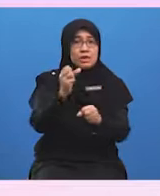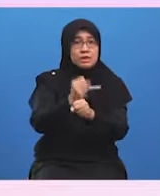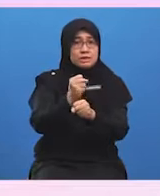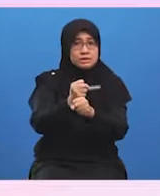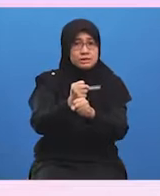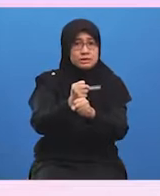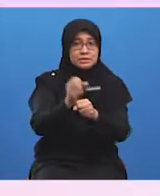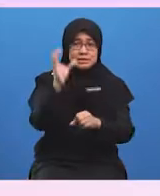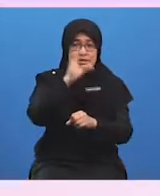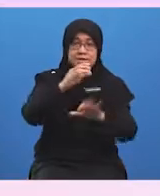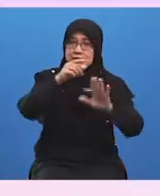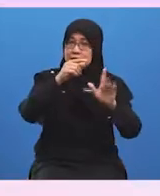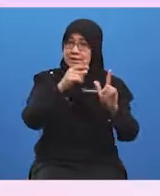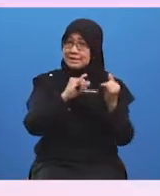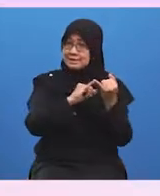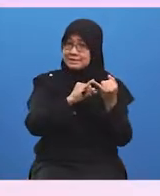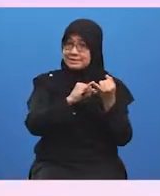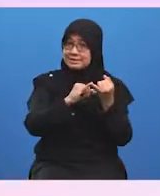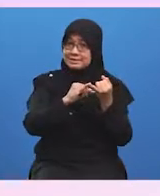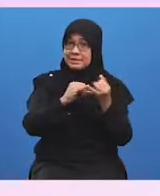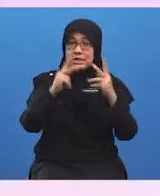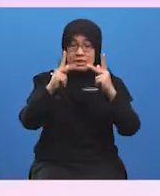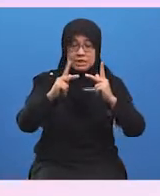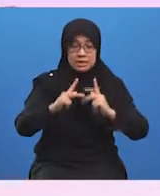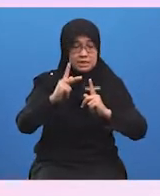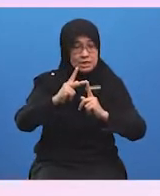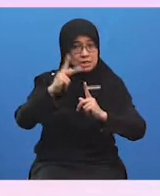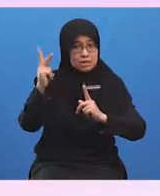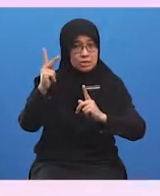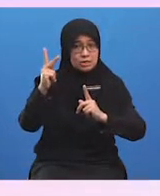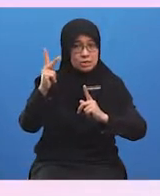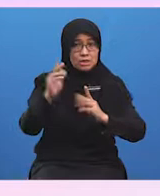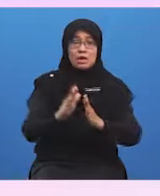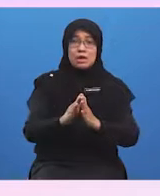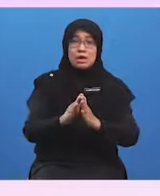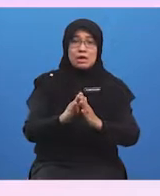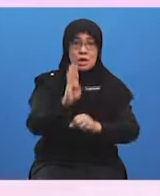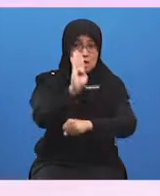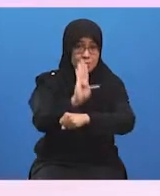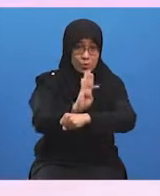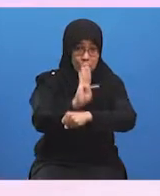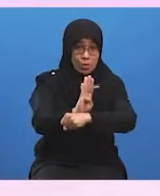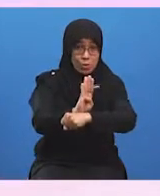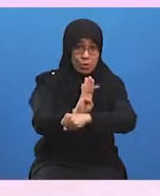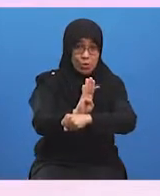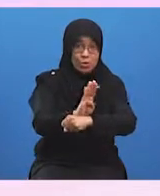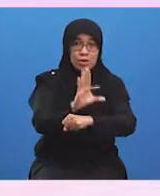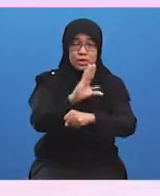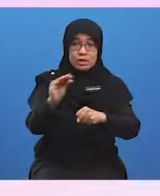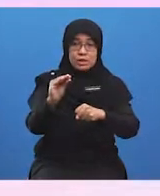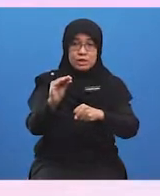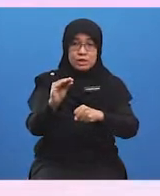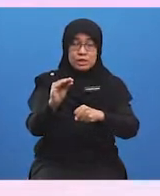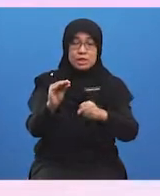terakhir adalah kaedah pengeluaran. PKS lebih berintensifkan buruh dan melibatkan penggunaan buruh